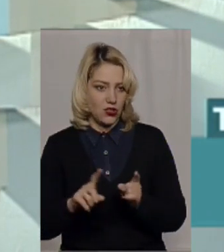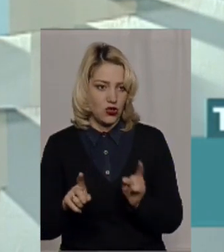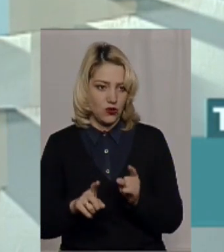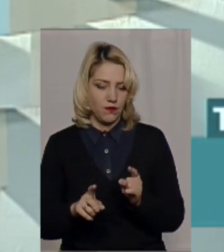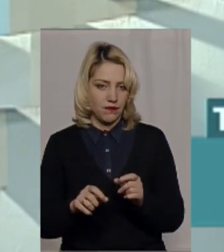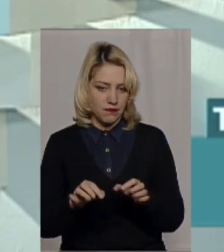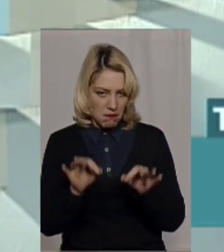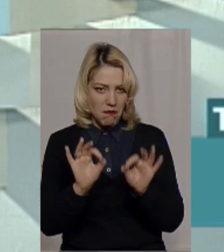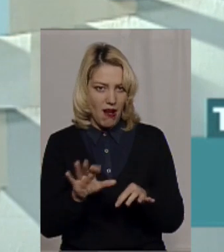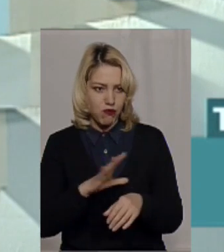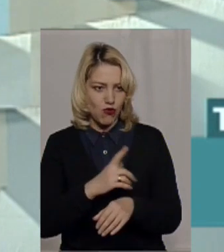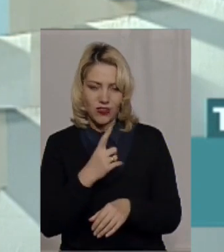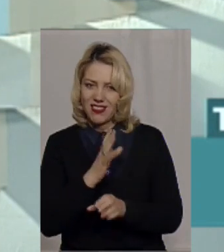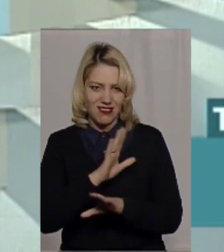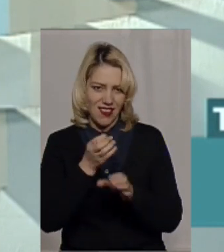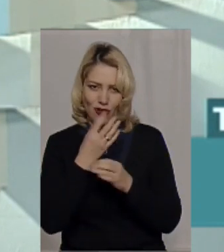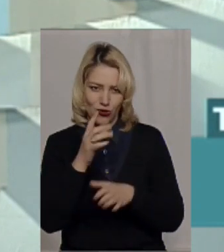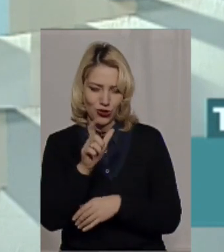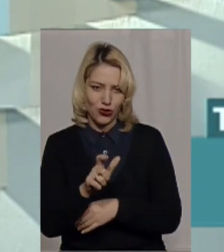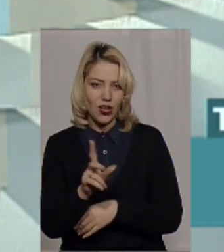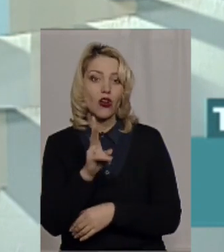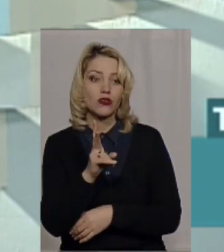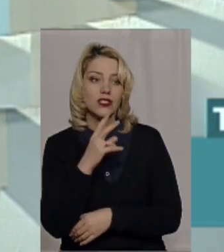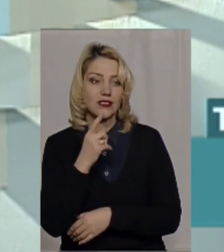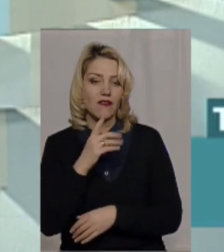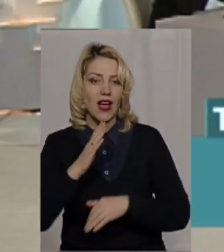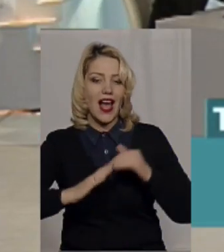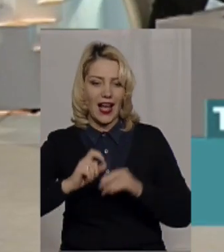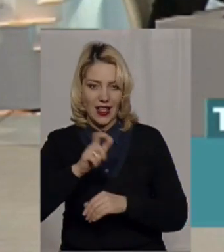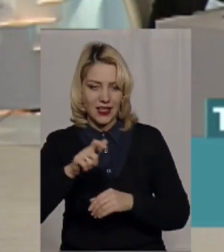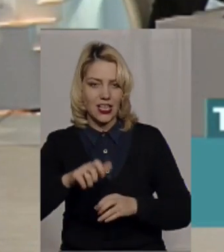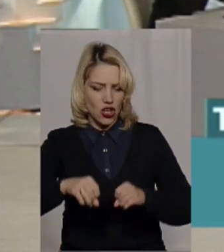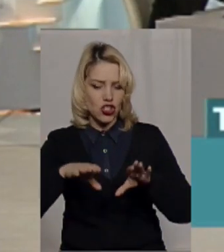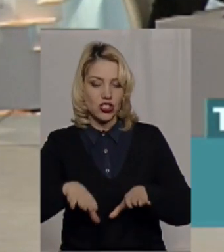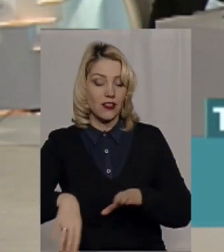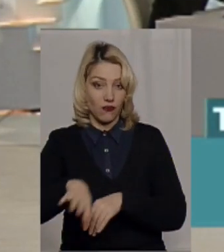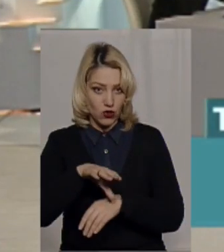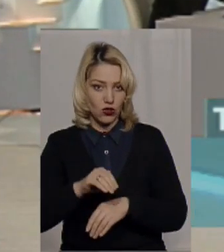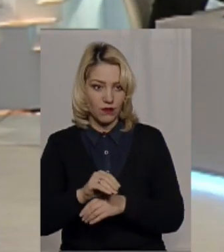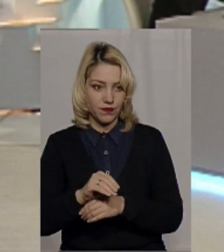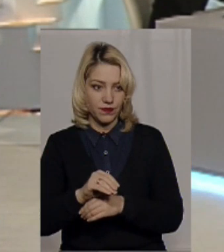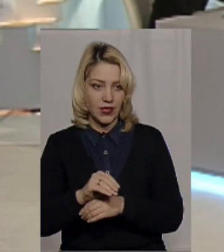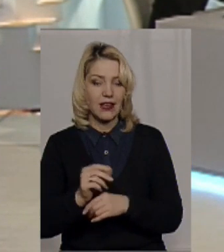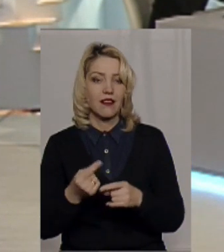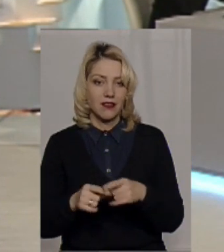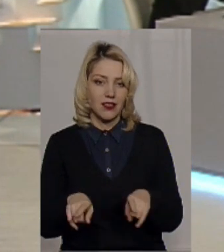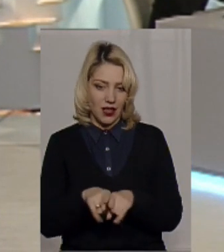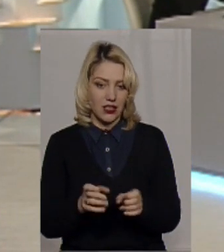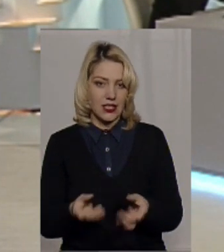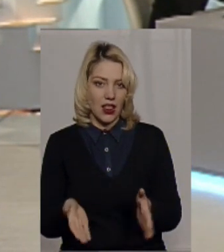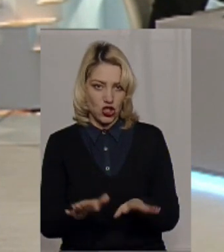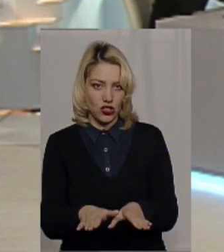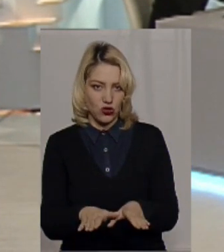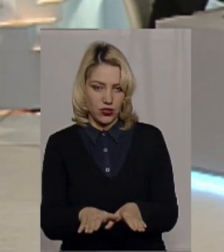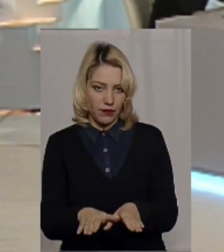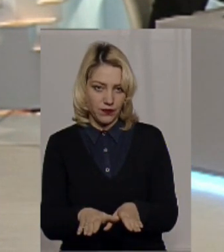прав був один нехороший чоловік, який сказав, що кадри рішають все. І все так і залишилося.